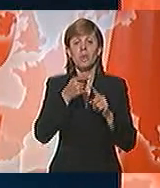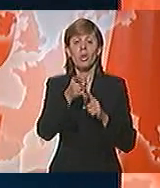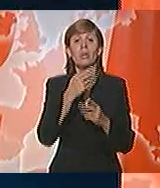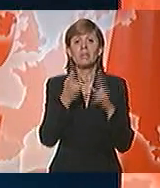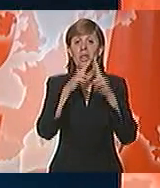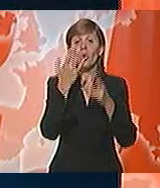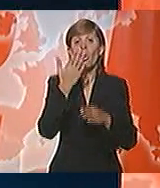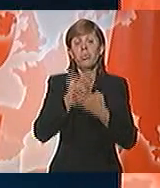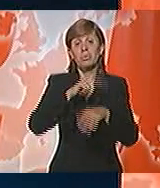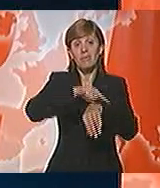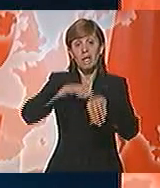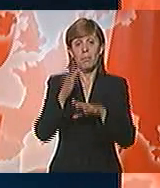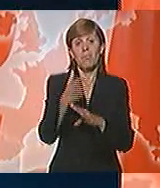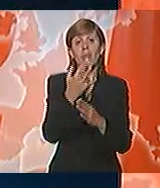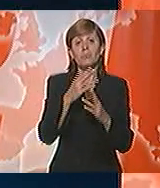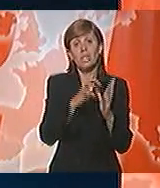bi mogla da traje sednica?